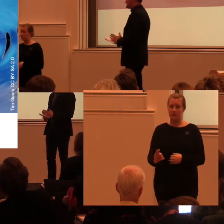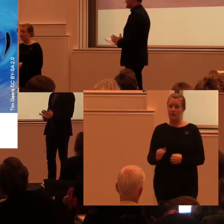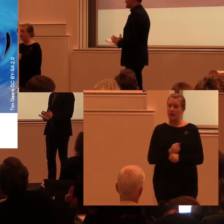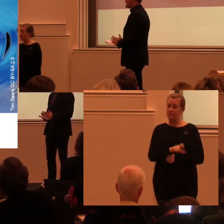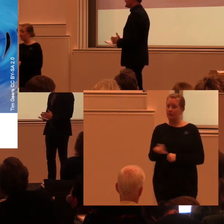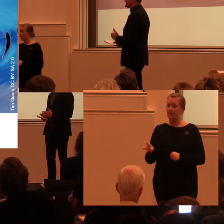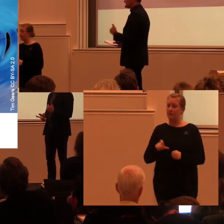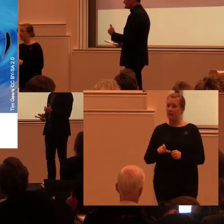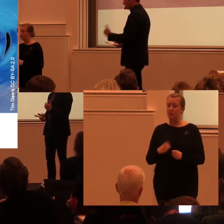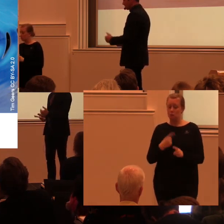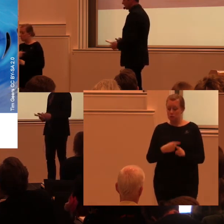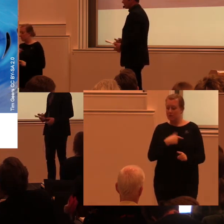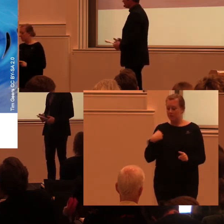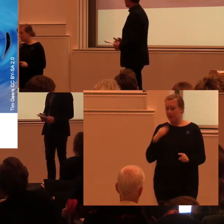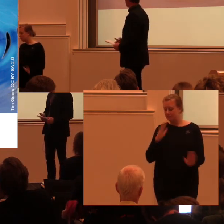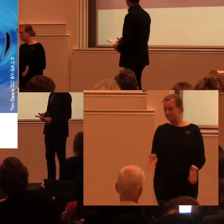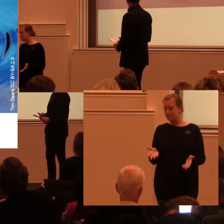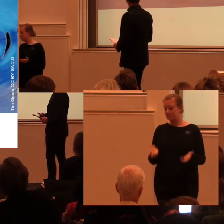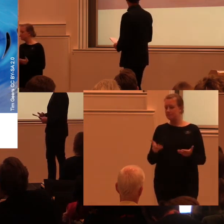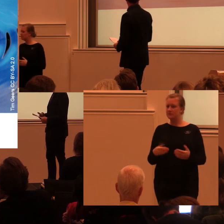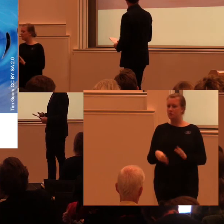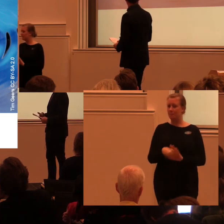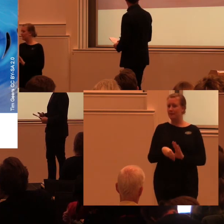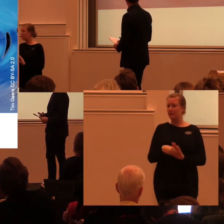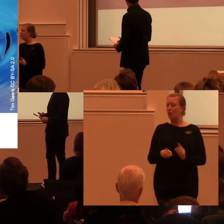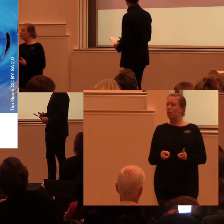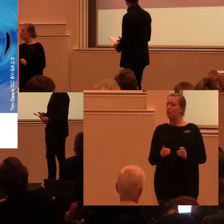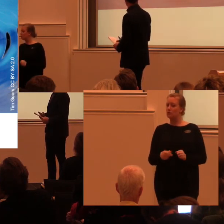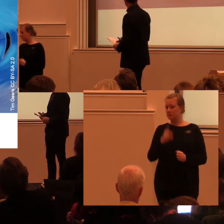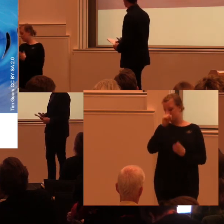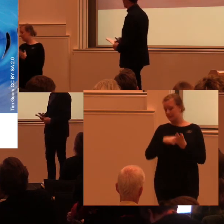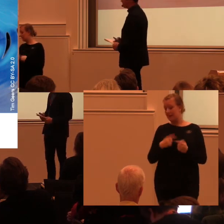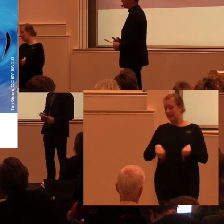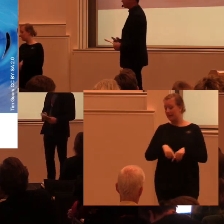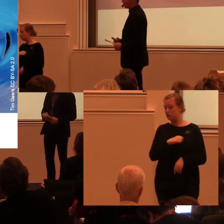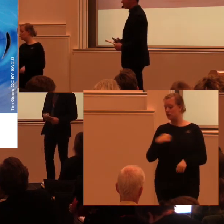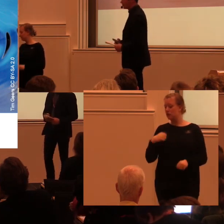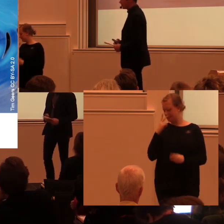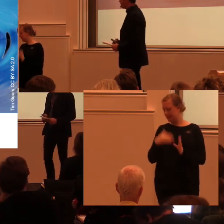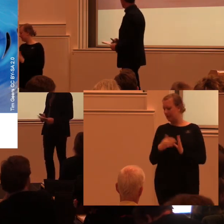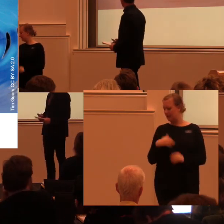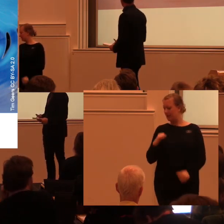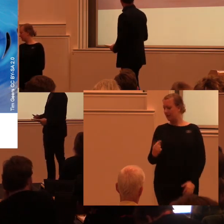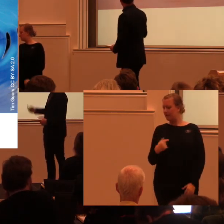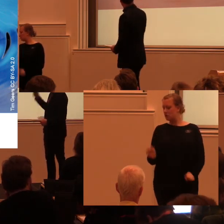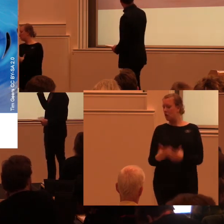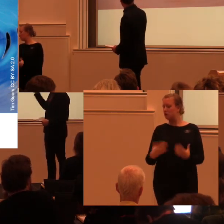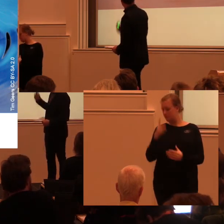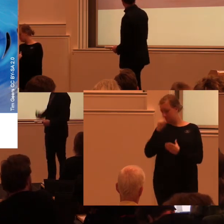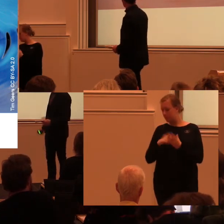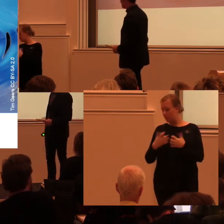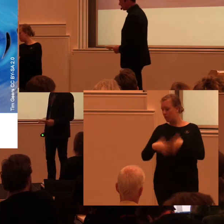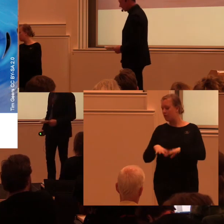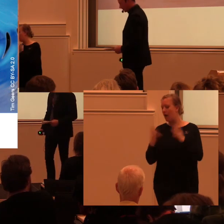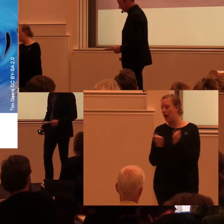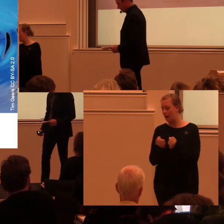integrerat det här i bidragsgivningen genom att uppmana länsstyrelsen att se till att göra tillgänglighetslösningar som också funkar för alla. Och det vi kan